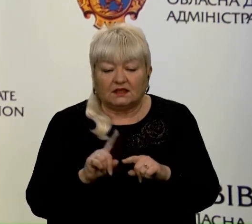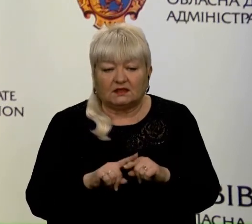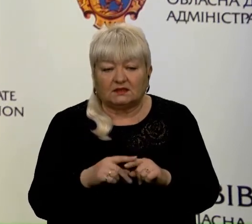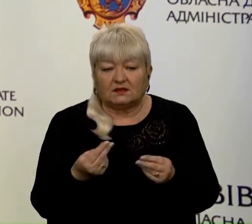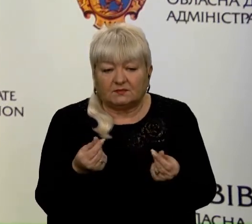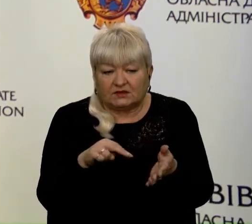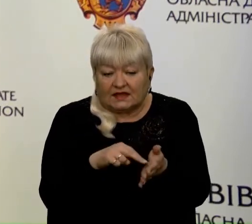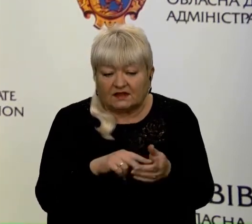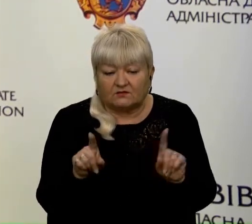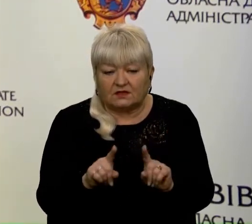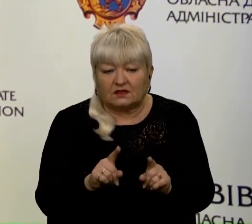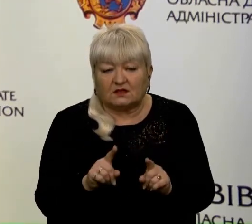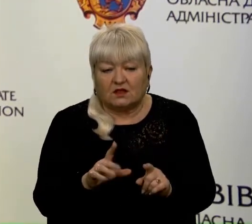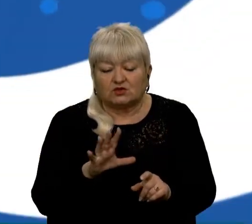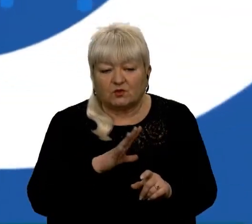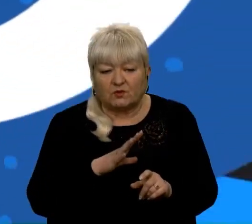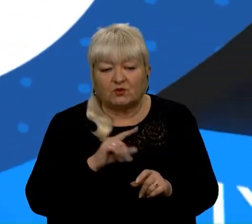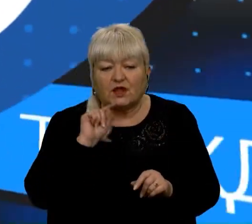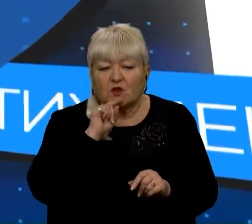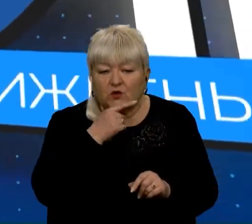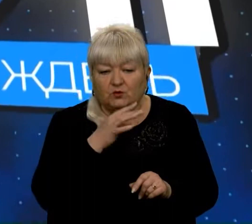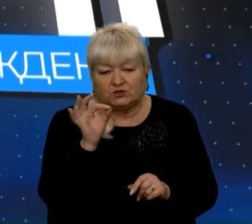яка би була економічно доцільною.